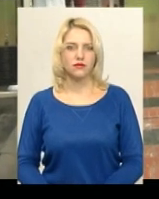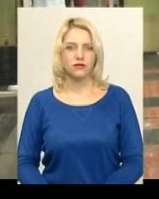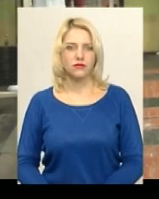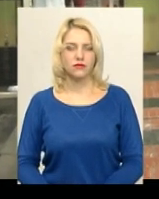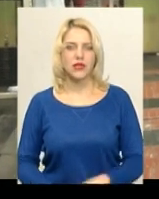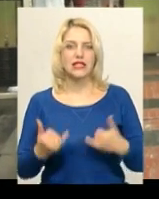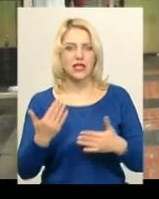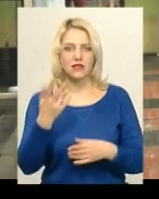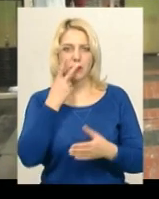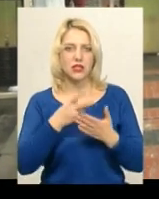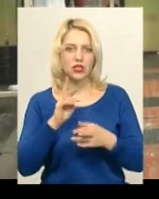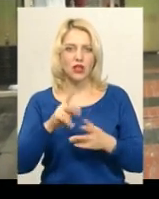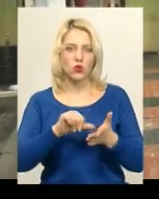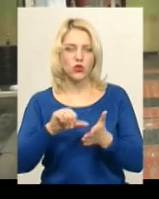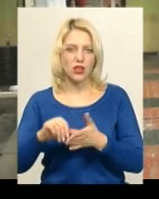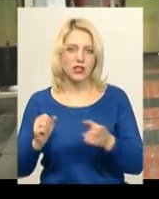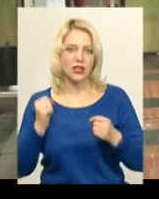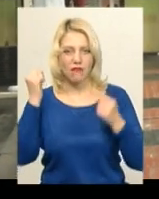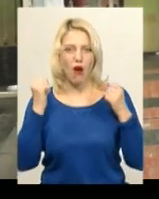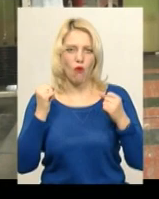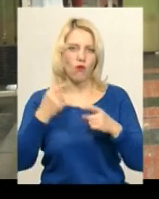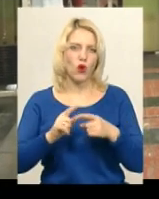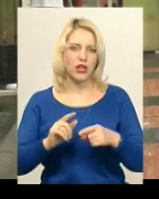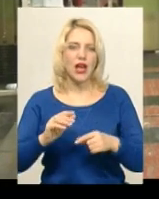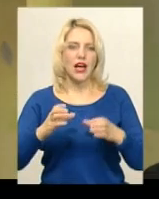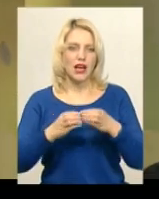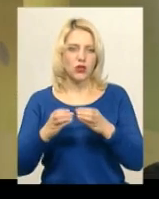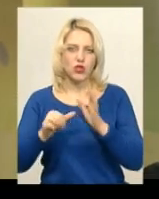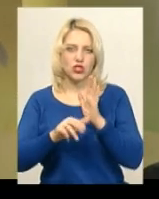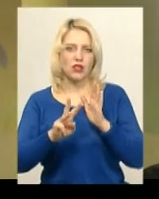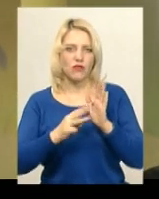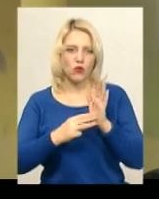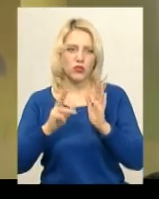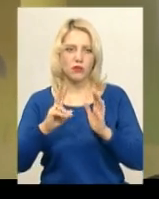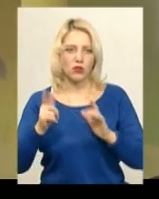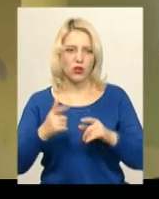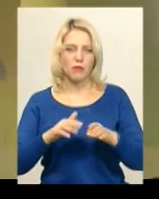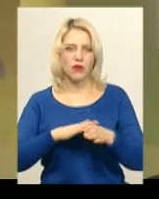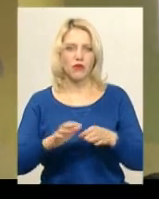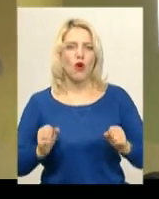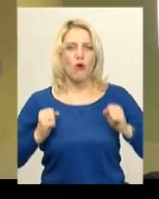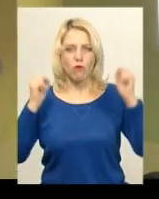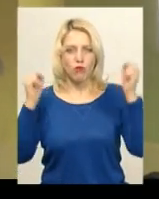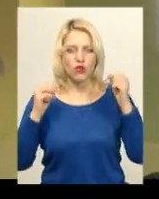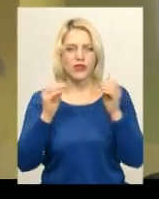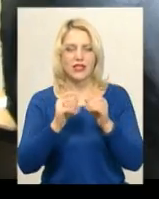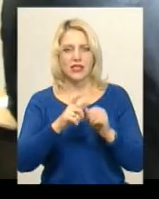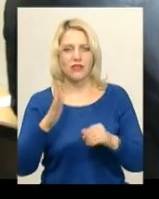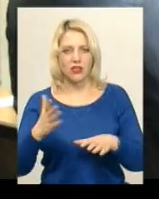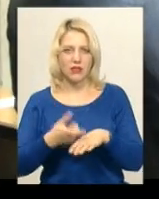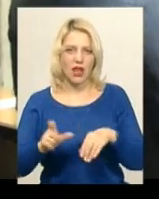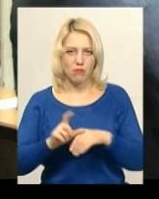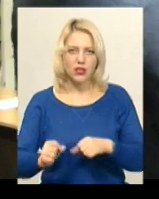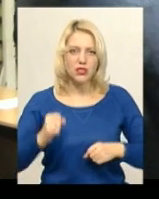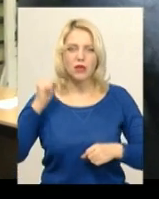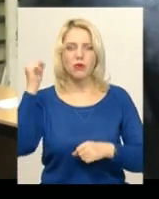Зараз ви бачите, як учасники вагової категорії 68 кілограмів виконують вправу поштовх. За десять хвилин найбільше підйомів здійснив